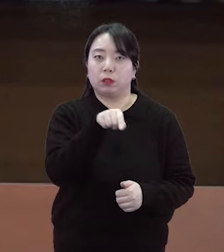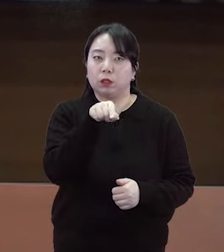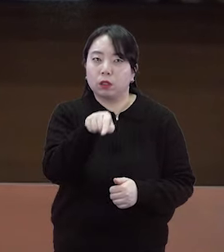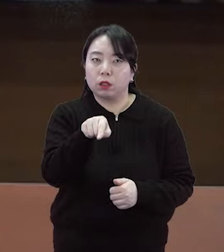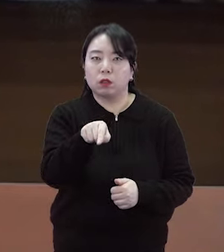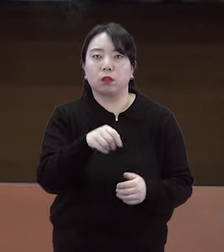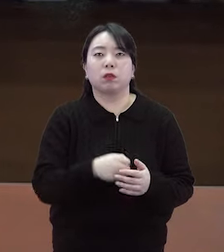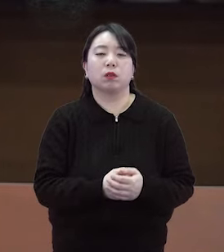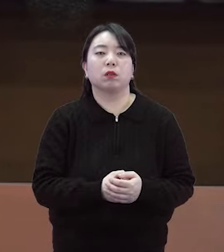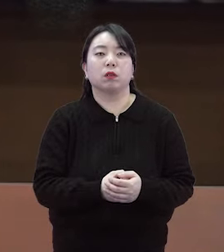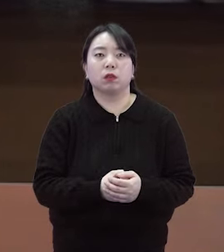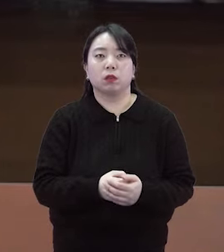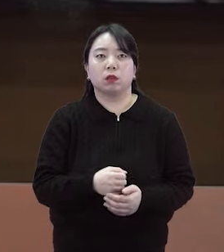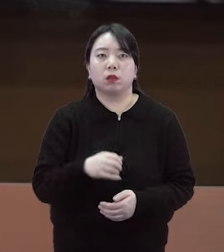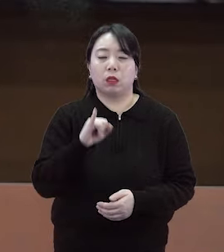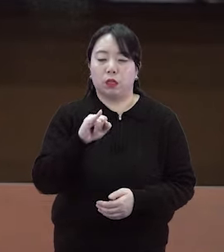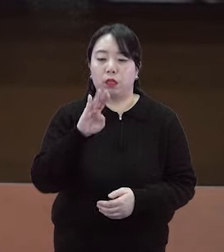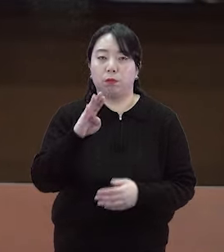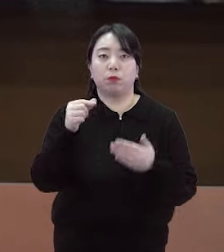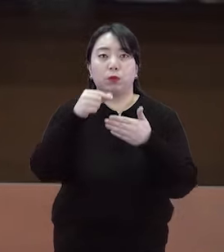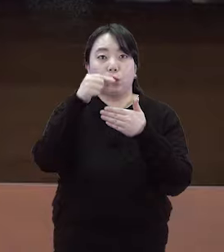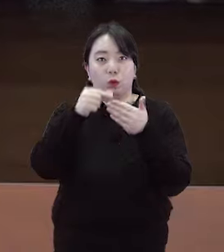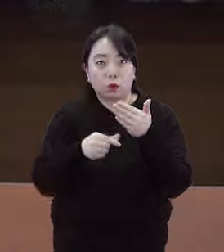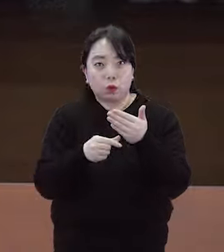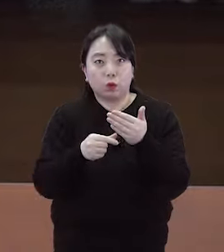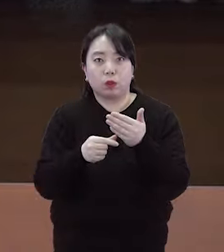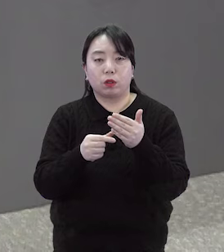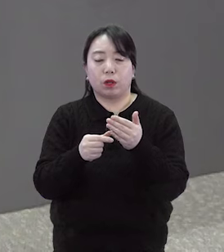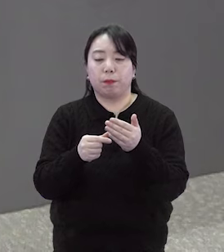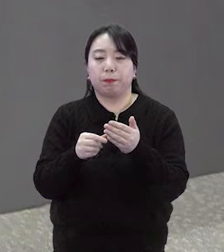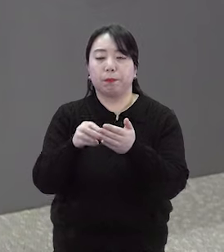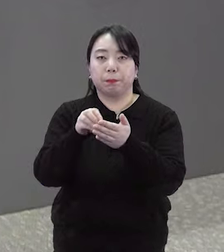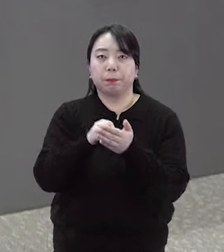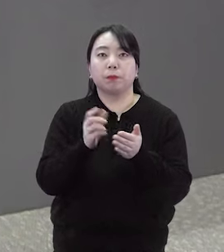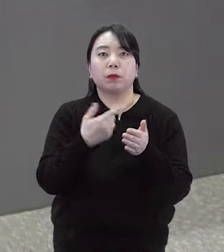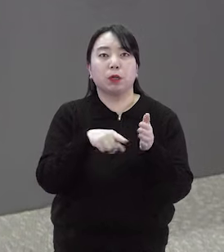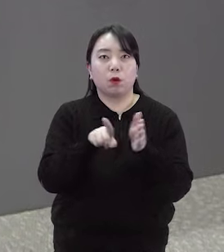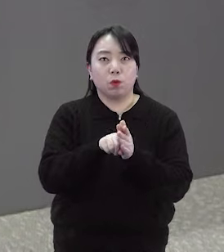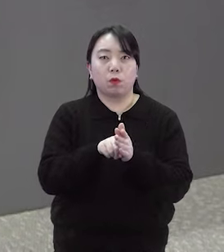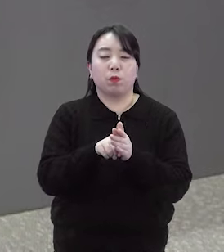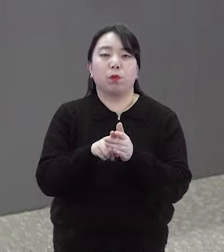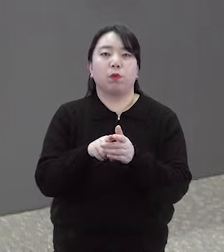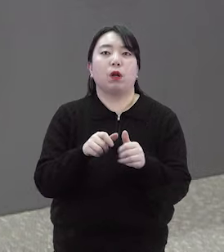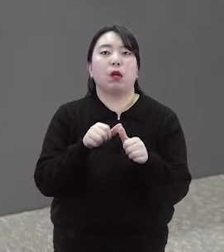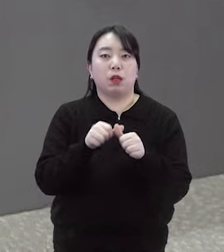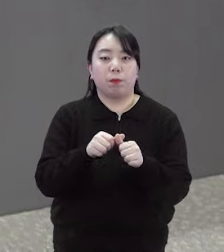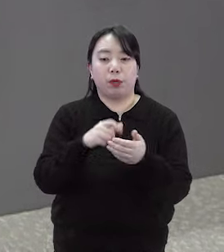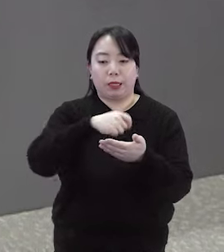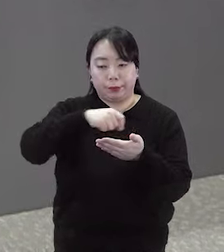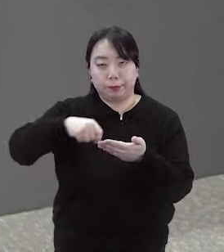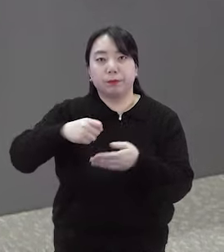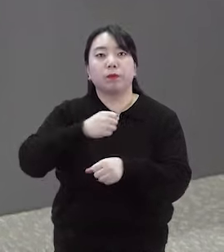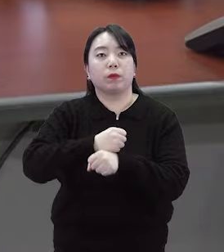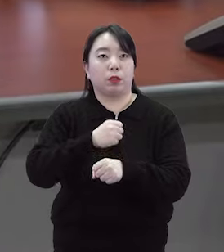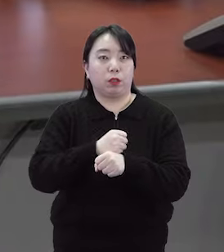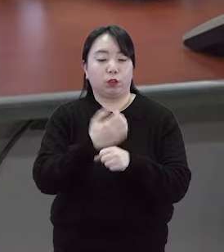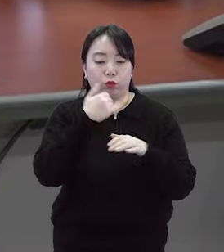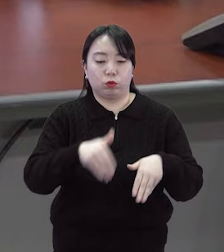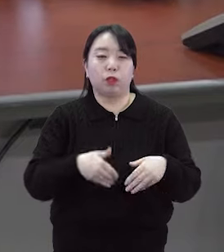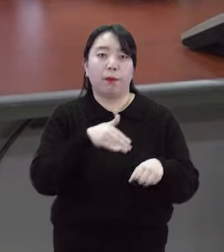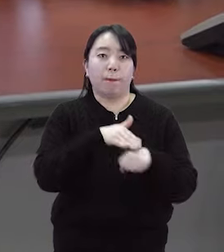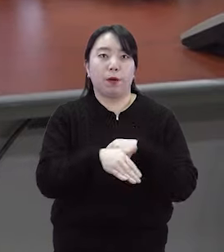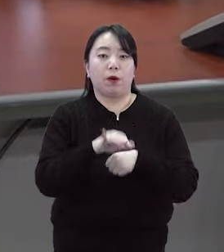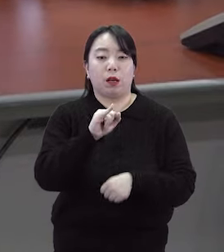국제바칼로레아 기구와 아이비 프로그램 도입을 위한 협력 각서를 체결하며 충남형 아이비학교